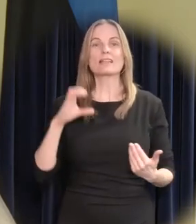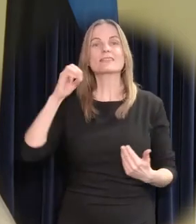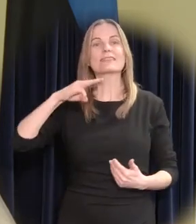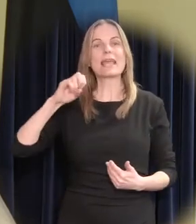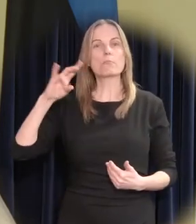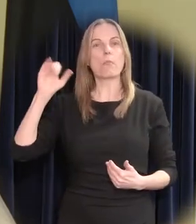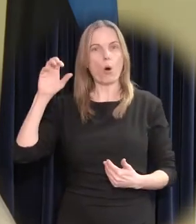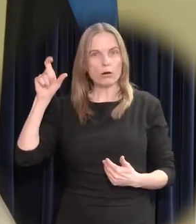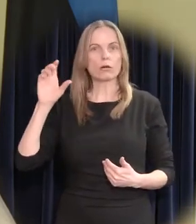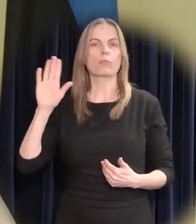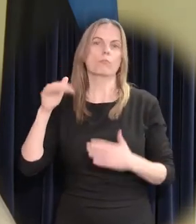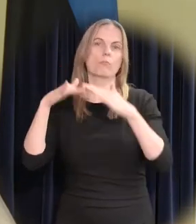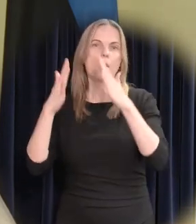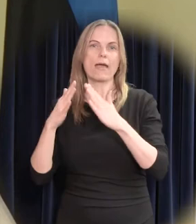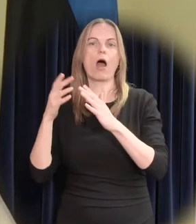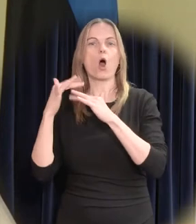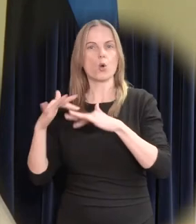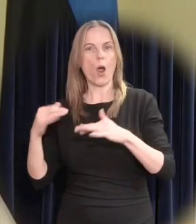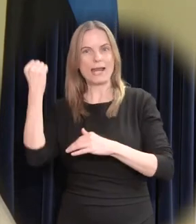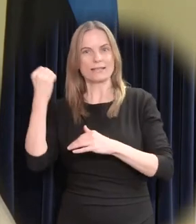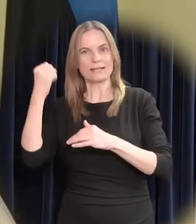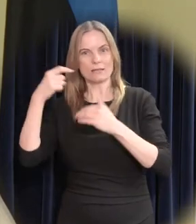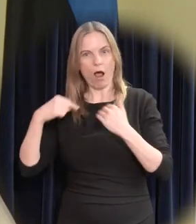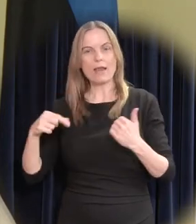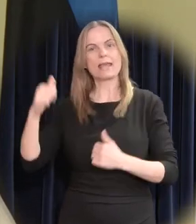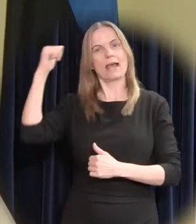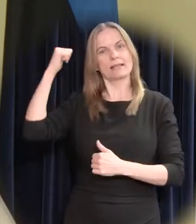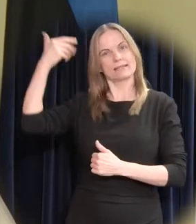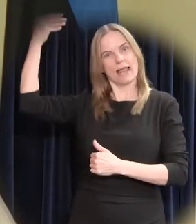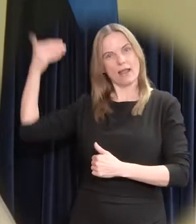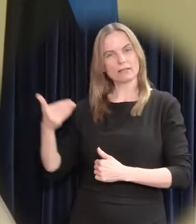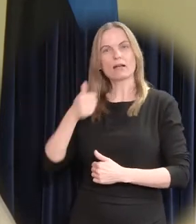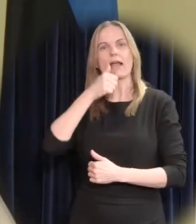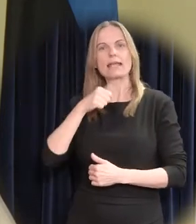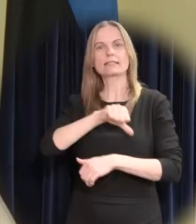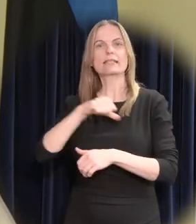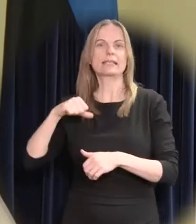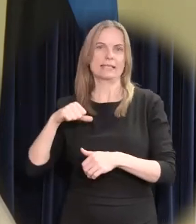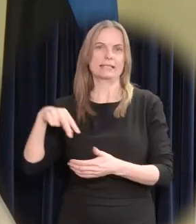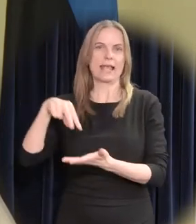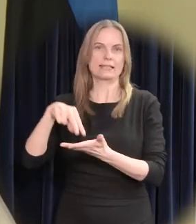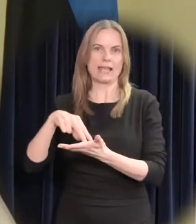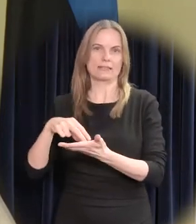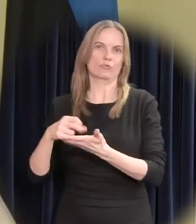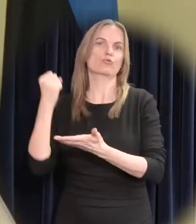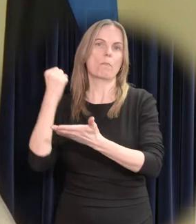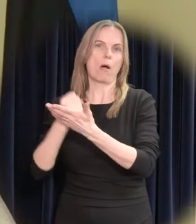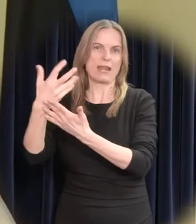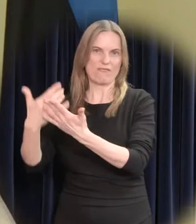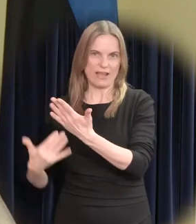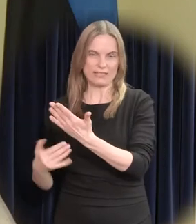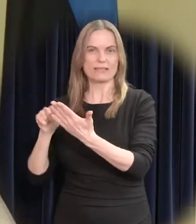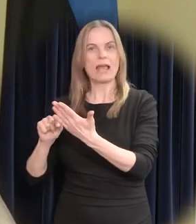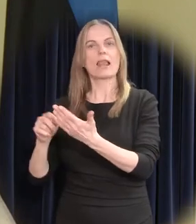Eesti inimesed on Eesti iseseisusmanifest. Selle dokumentiga pandi alus meie oma riiklusele.